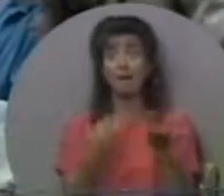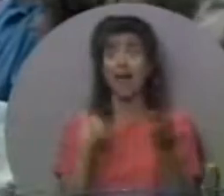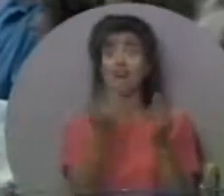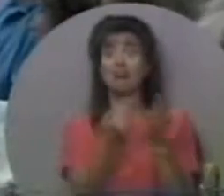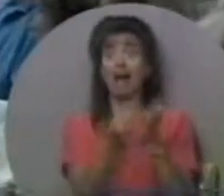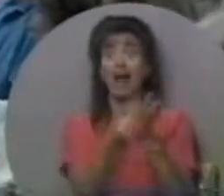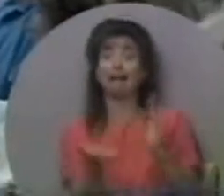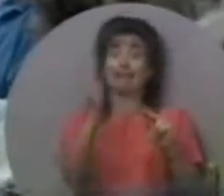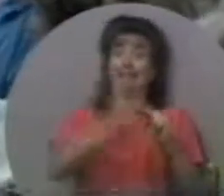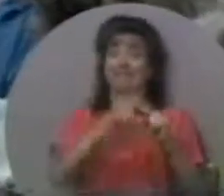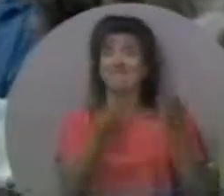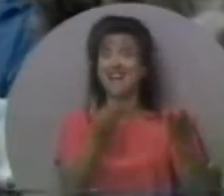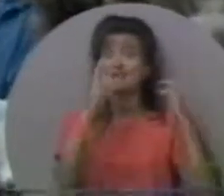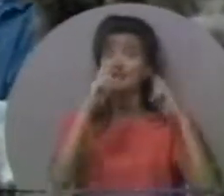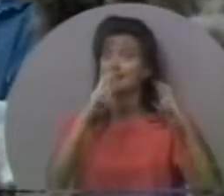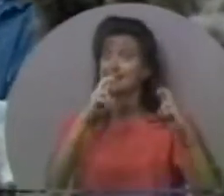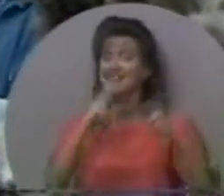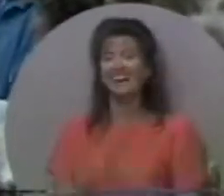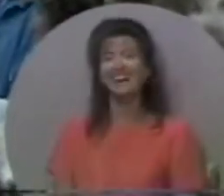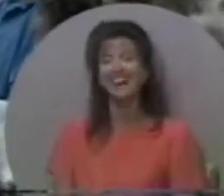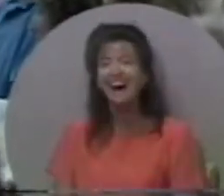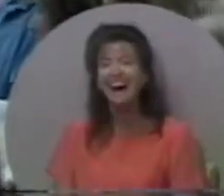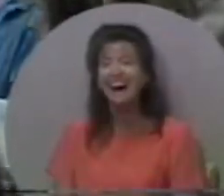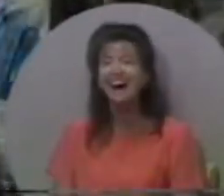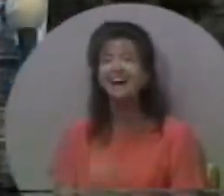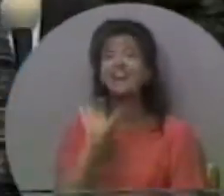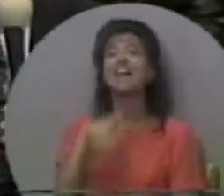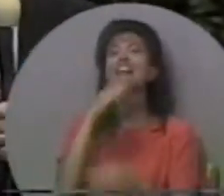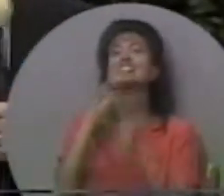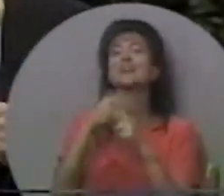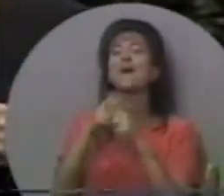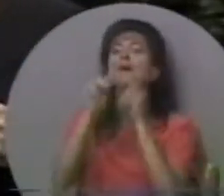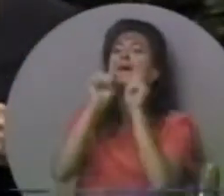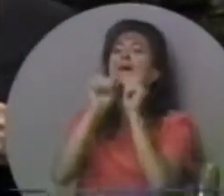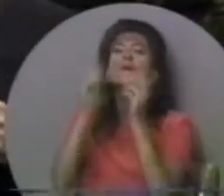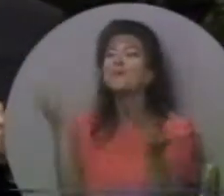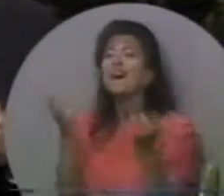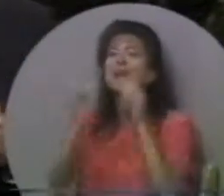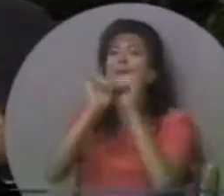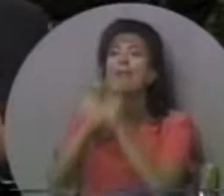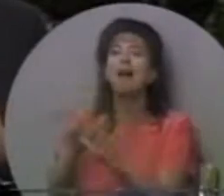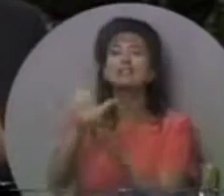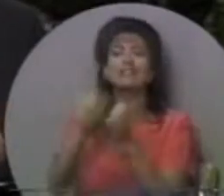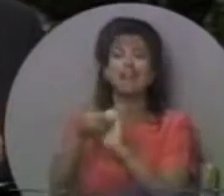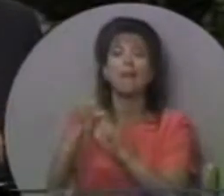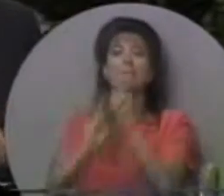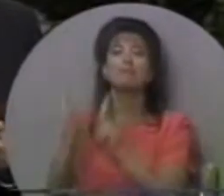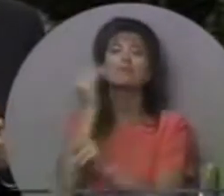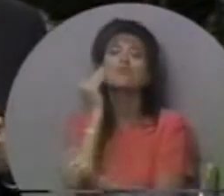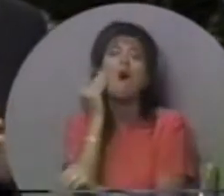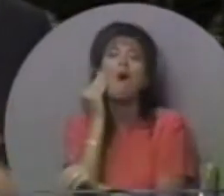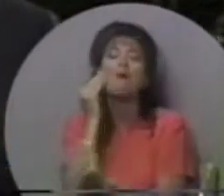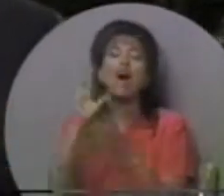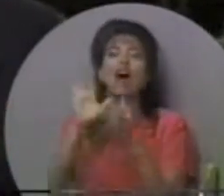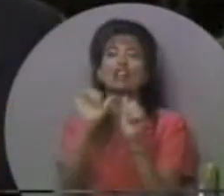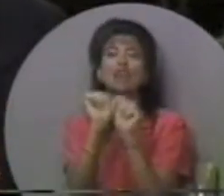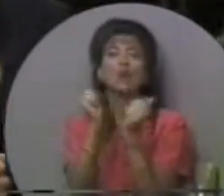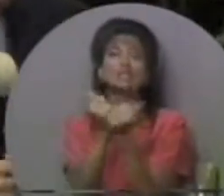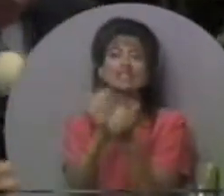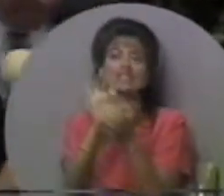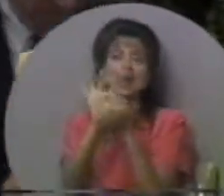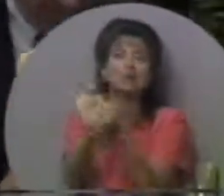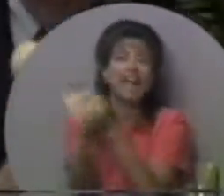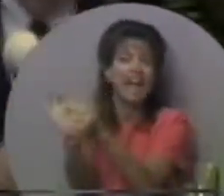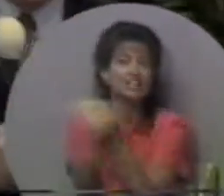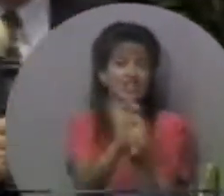Я був не правий. І офіційно це називається благословіння через асоціацію, приєднання.